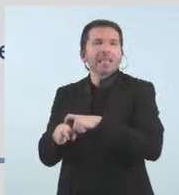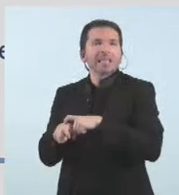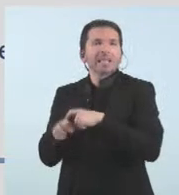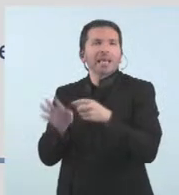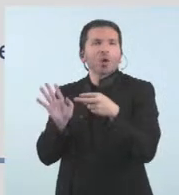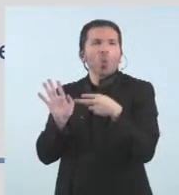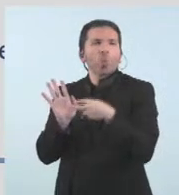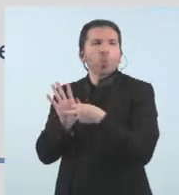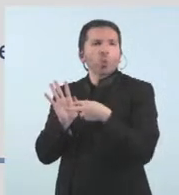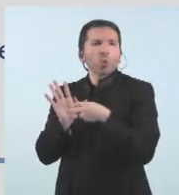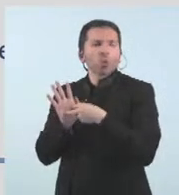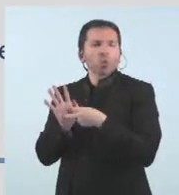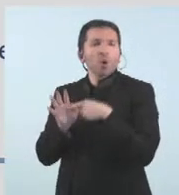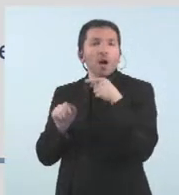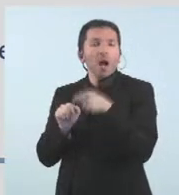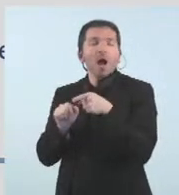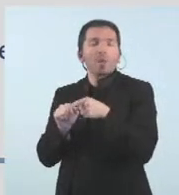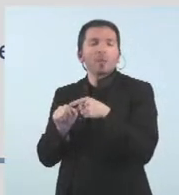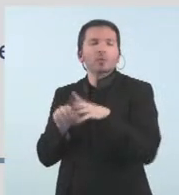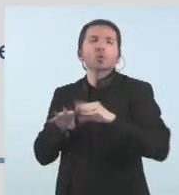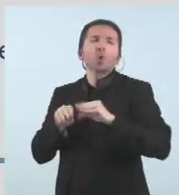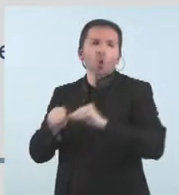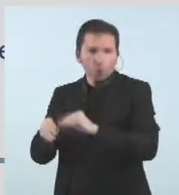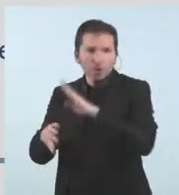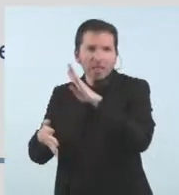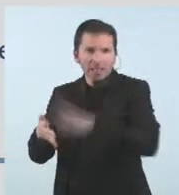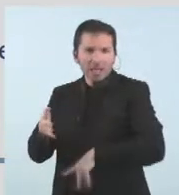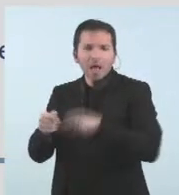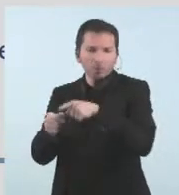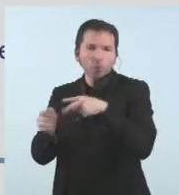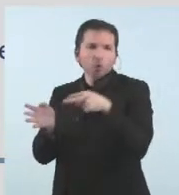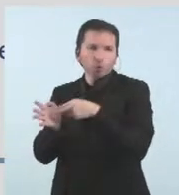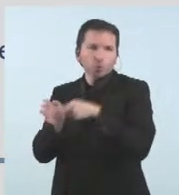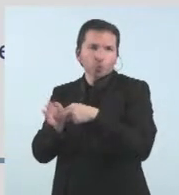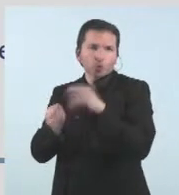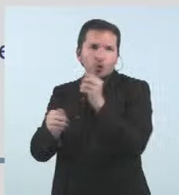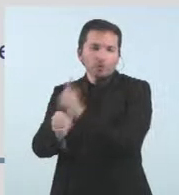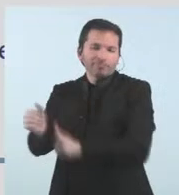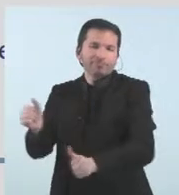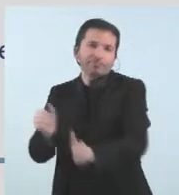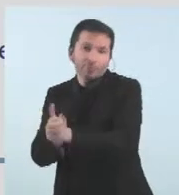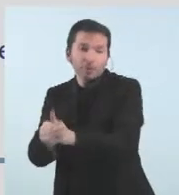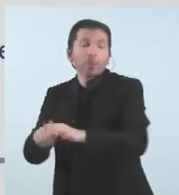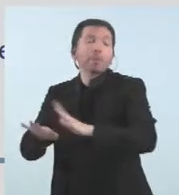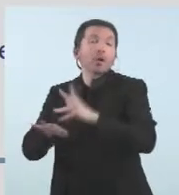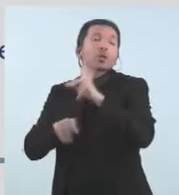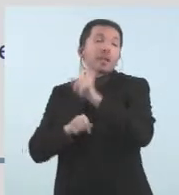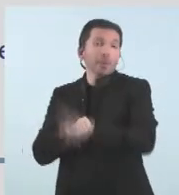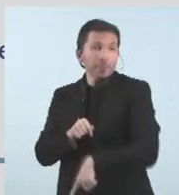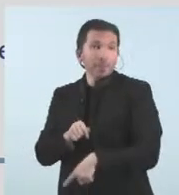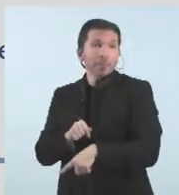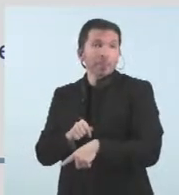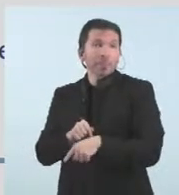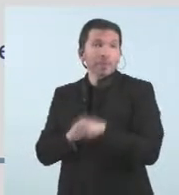és més gran quan l'ús del català és el triat però al mateix temps també sobre la porta i